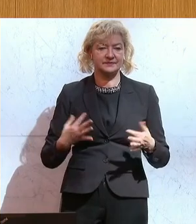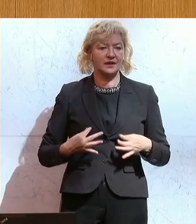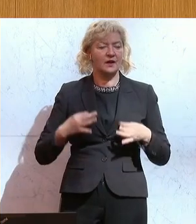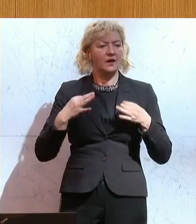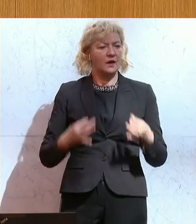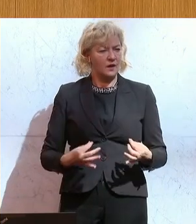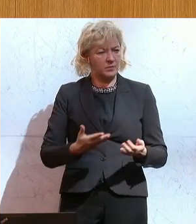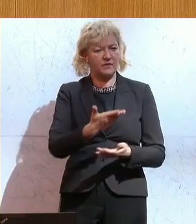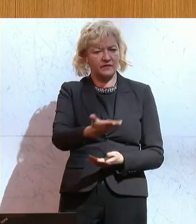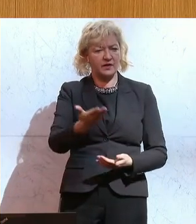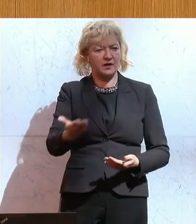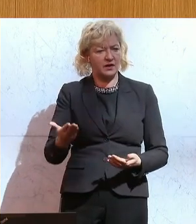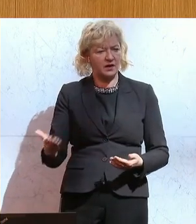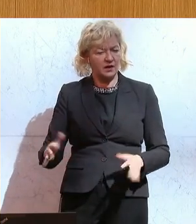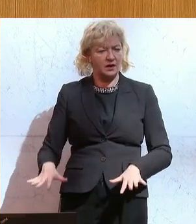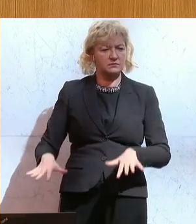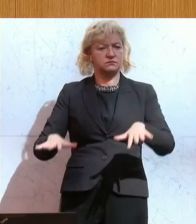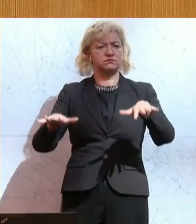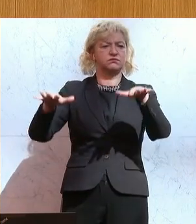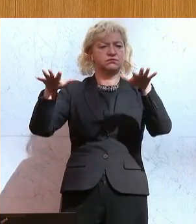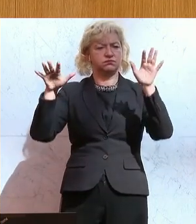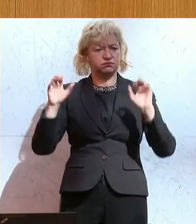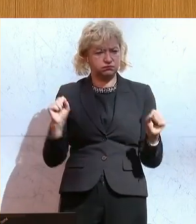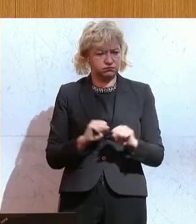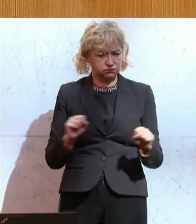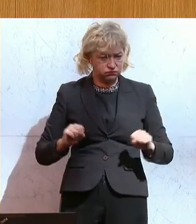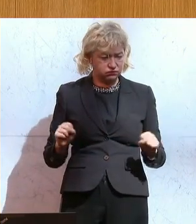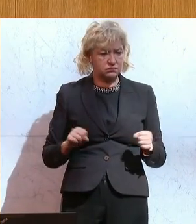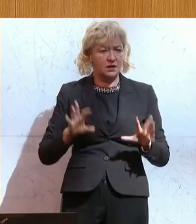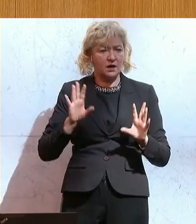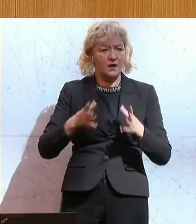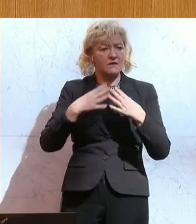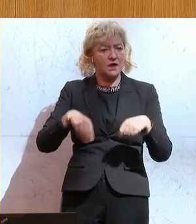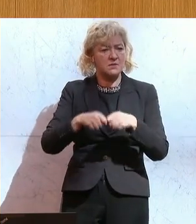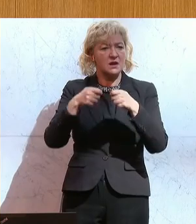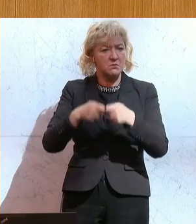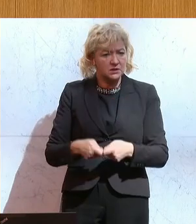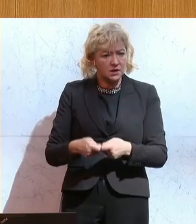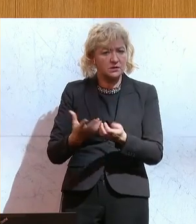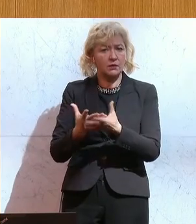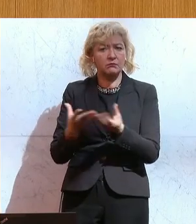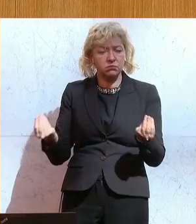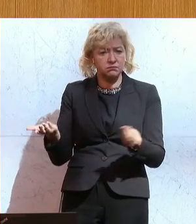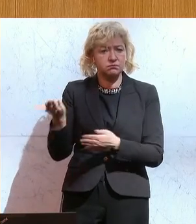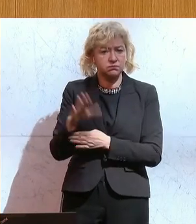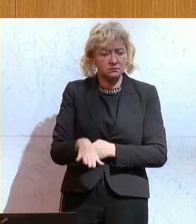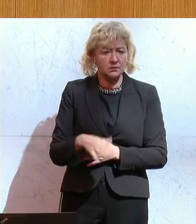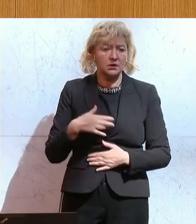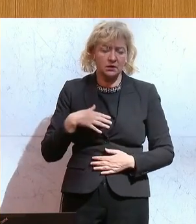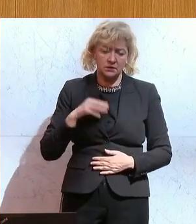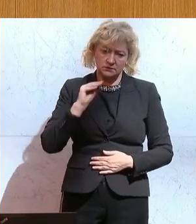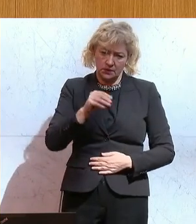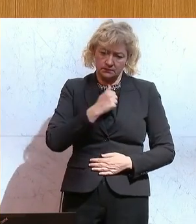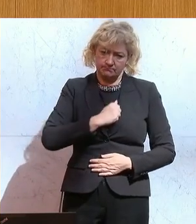dieser schrecklichen Flutkatastrophe und vor allem auch jenen, die Familienmitglieder verloren haben. Mein Mitgefühl